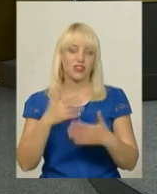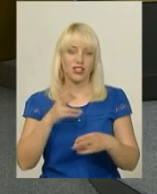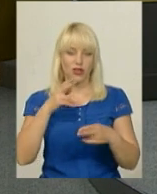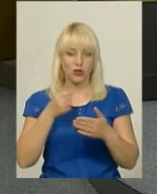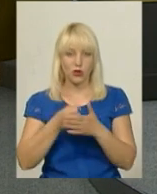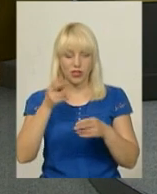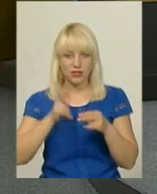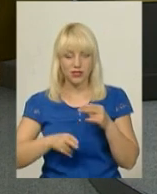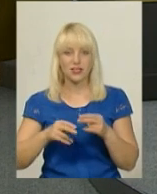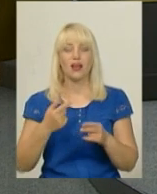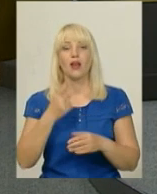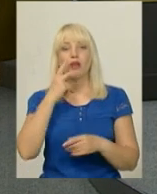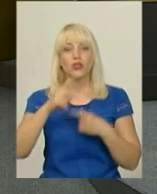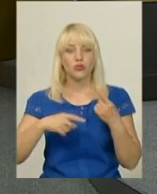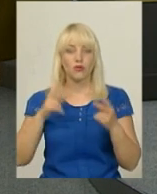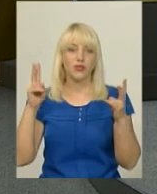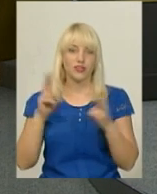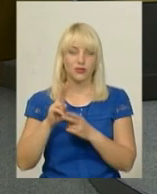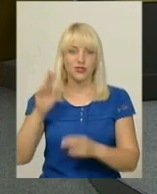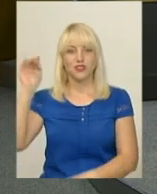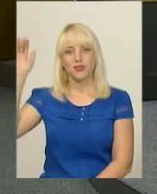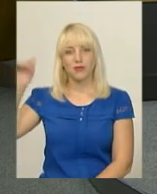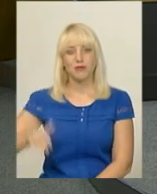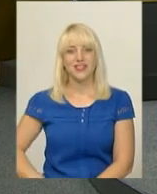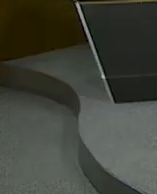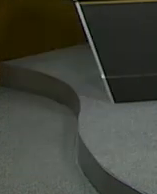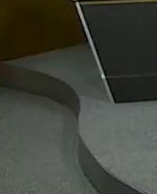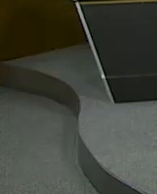кінця. Побачимося о 20.40. Усім гарного вечора.